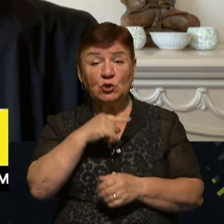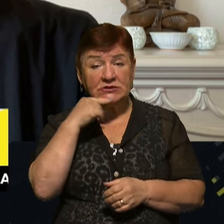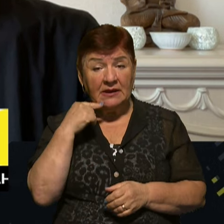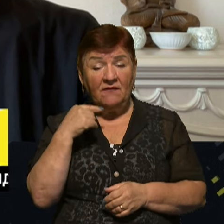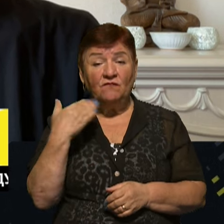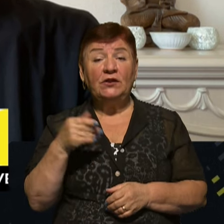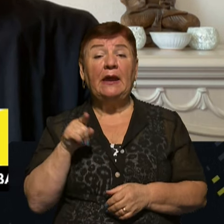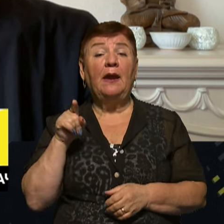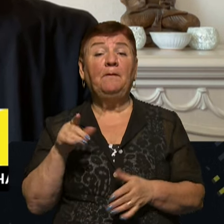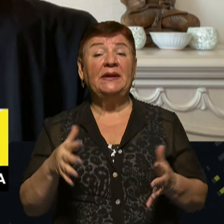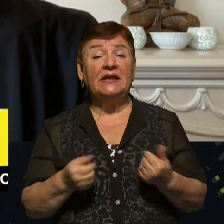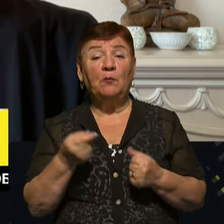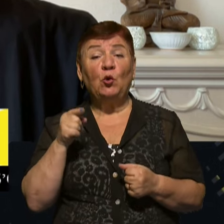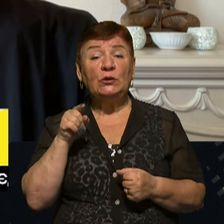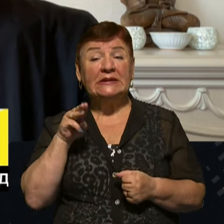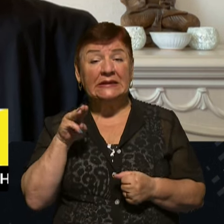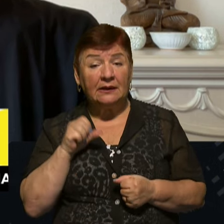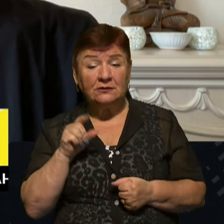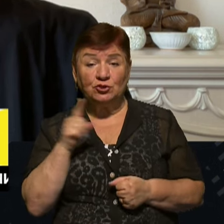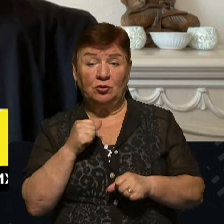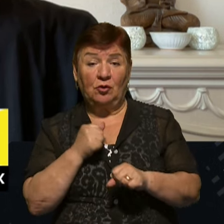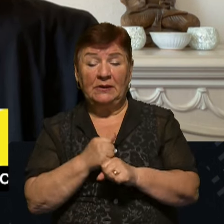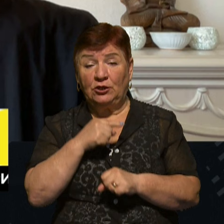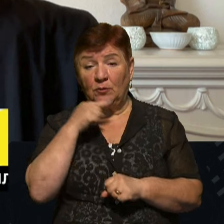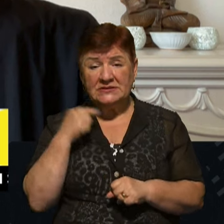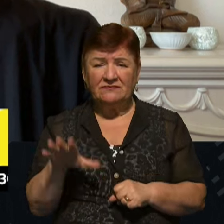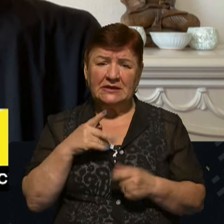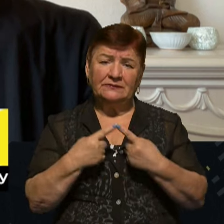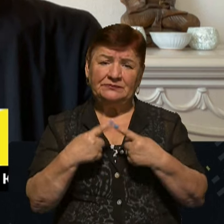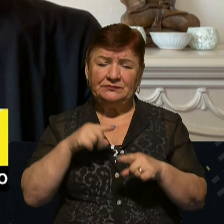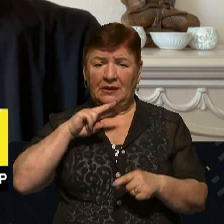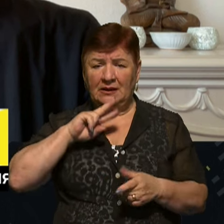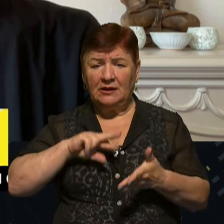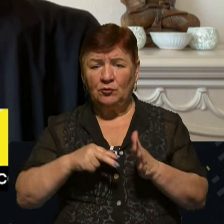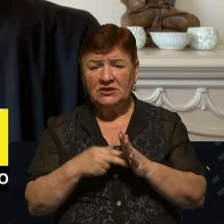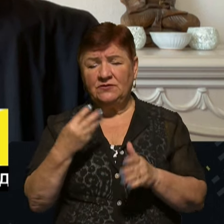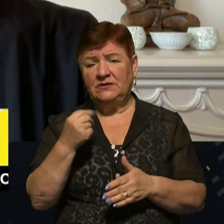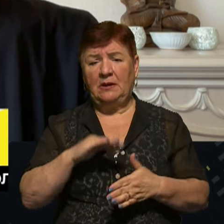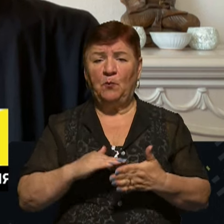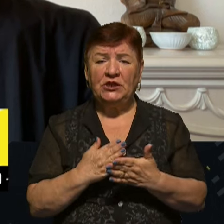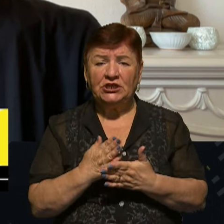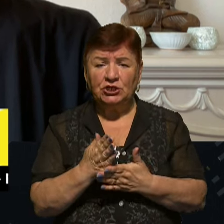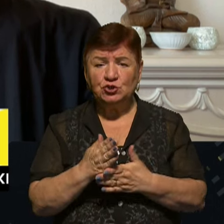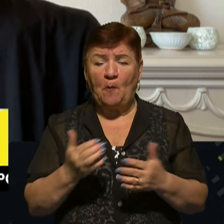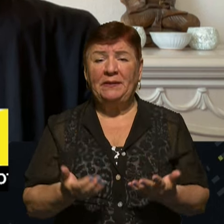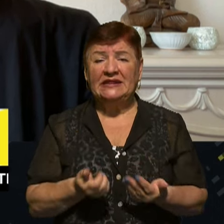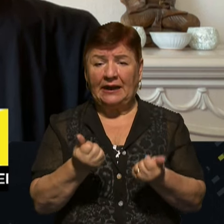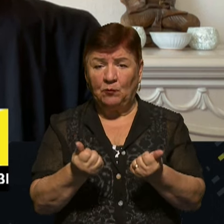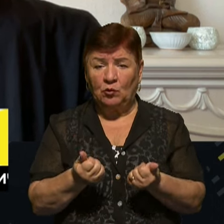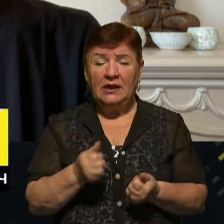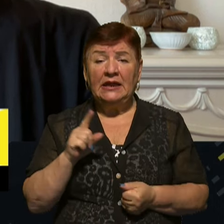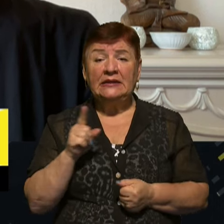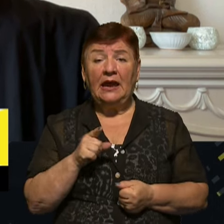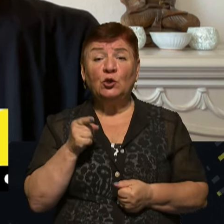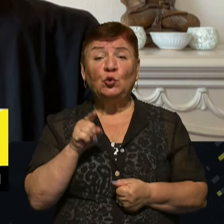підтримують те, що робить Росія. Вони надають їй всібічну технологічну, економічну, фінансову, політичну підтримку. Для